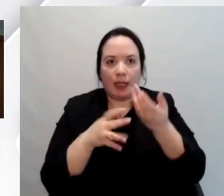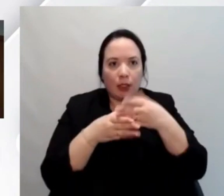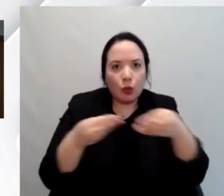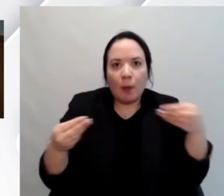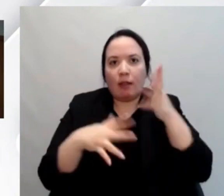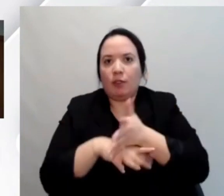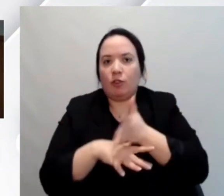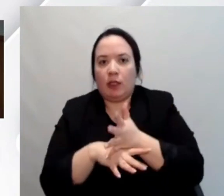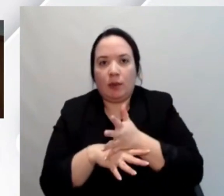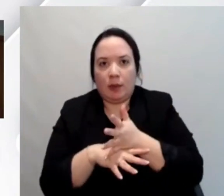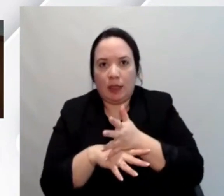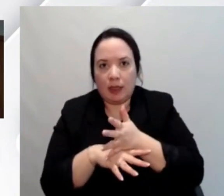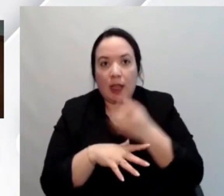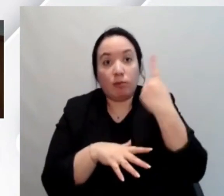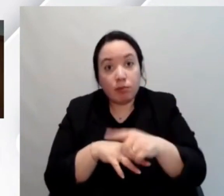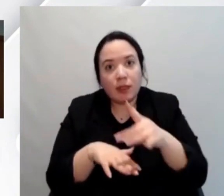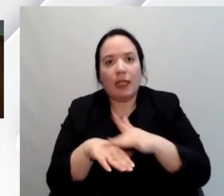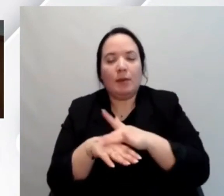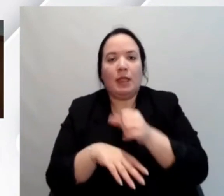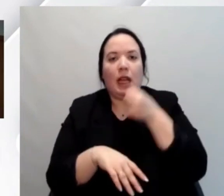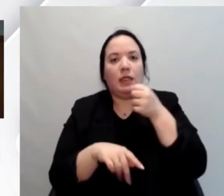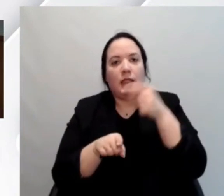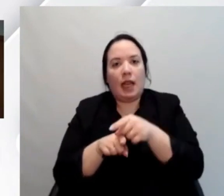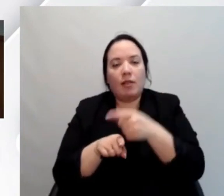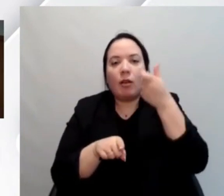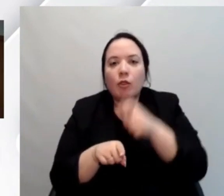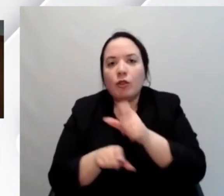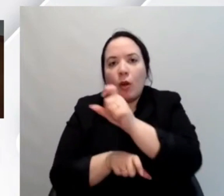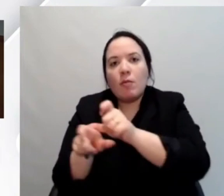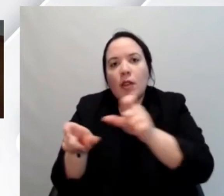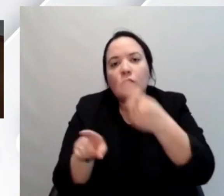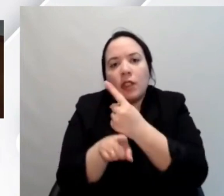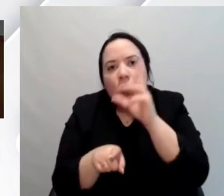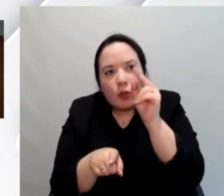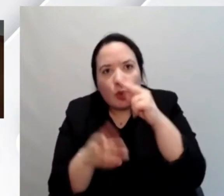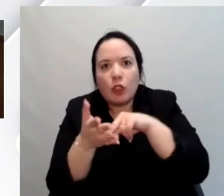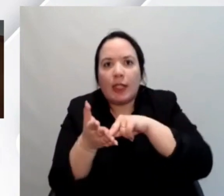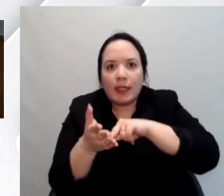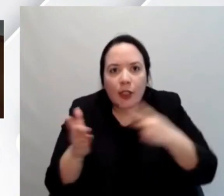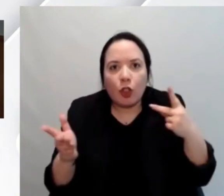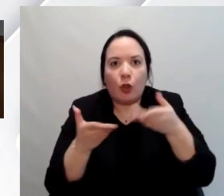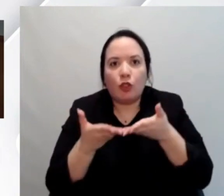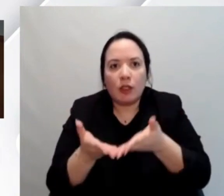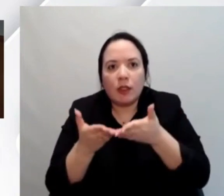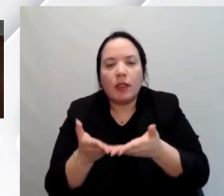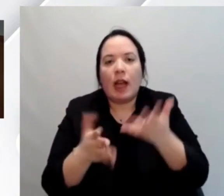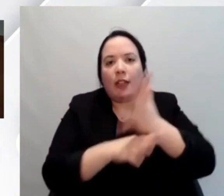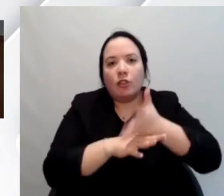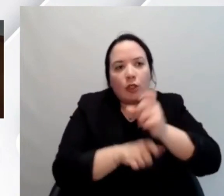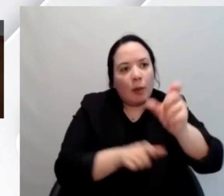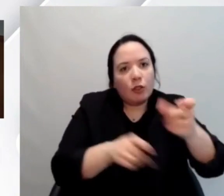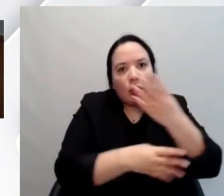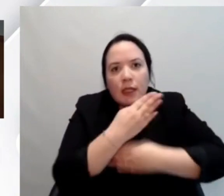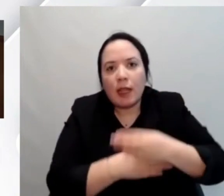di tecnologie che permettono l'accesso a persone con disabilità